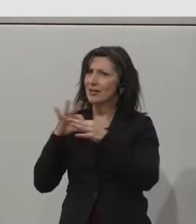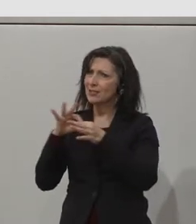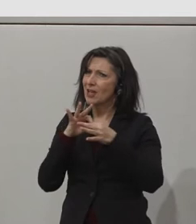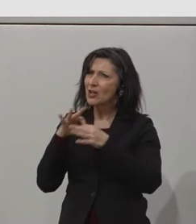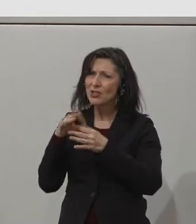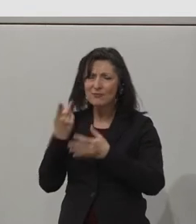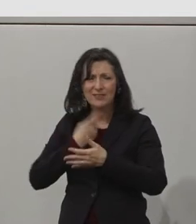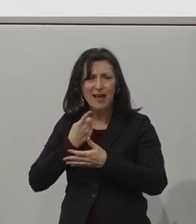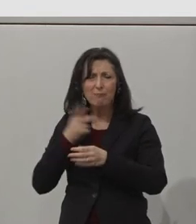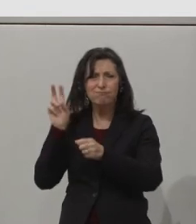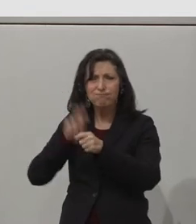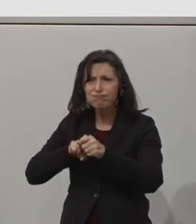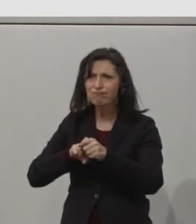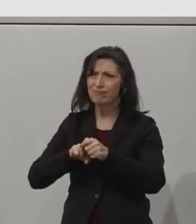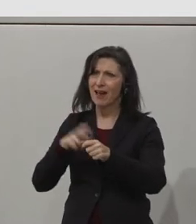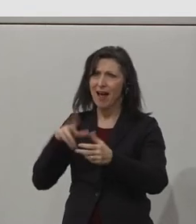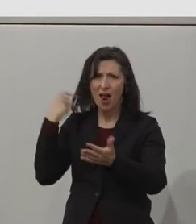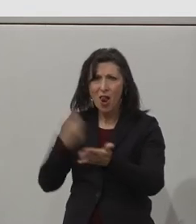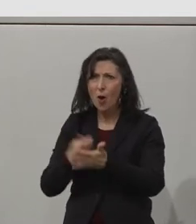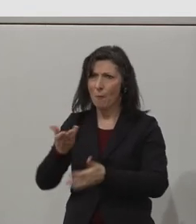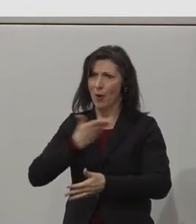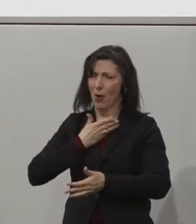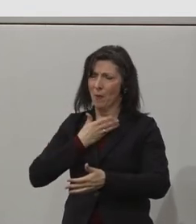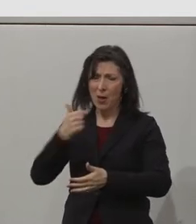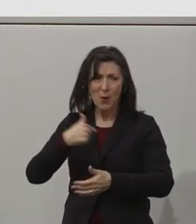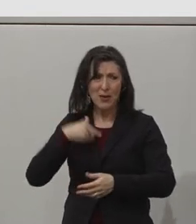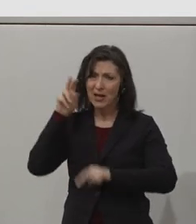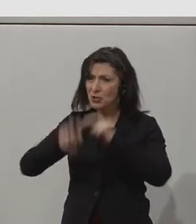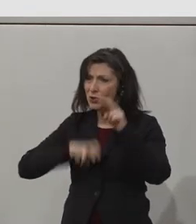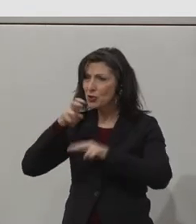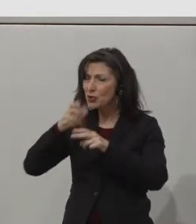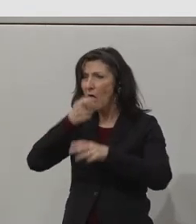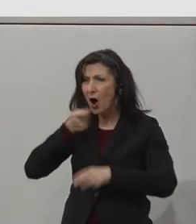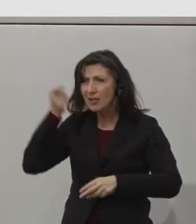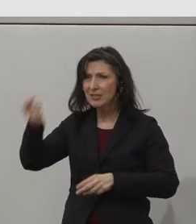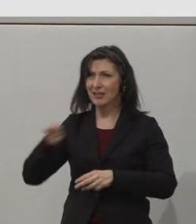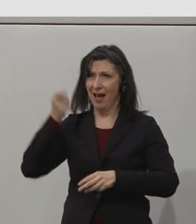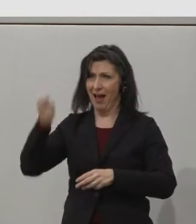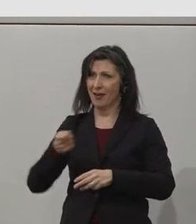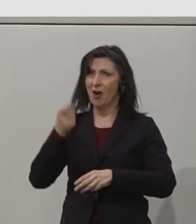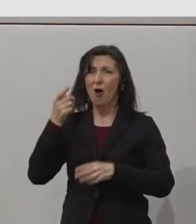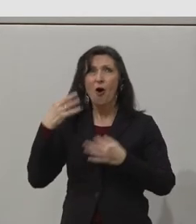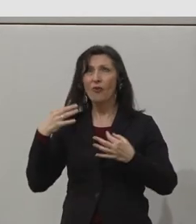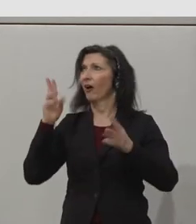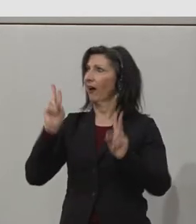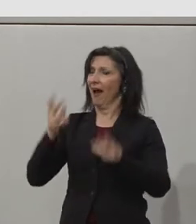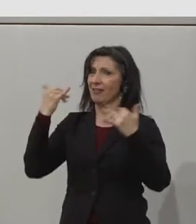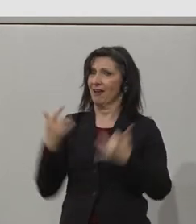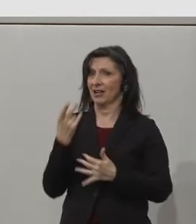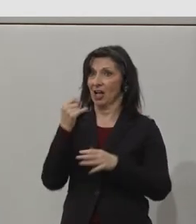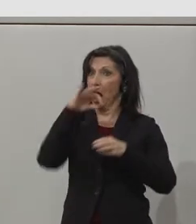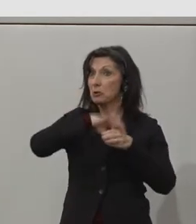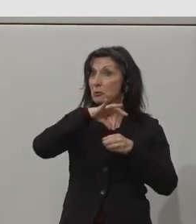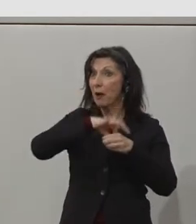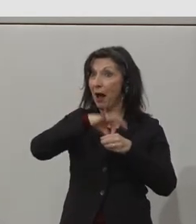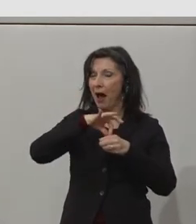and being able to save money, being able to work off a budget. Working in EY means a lot to me because I'm experiencing